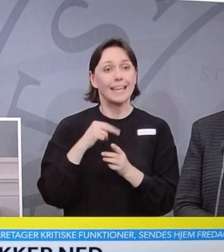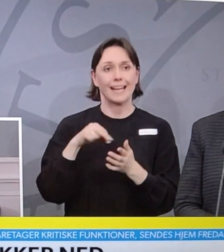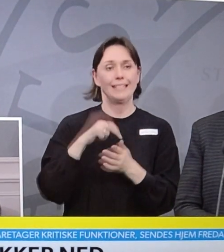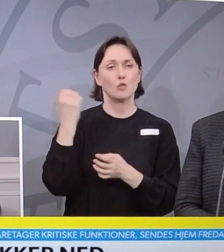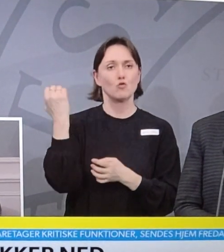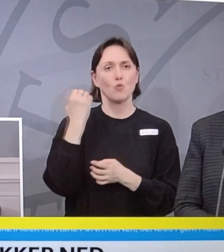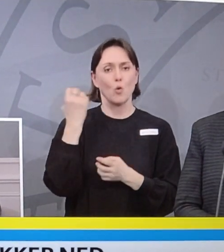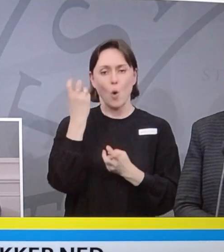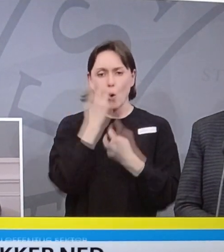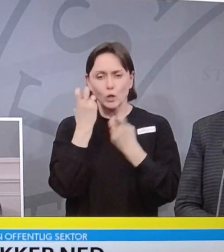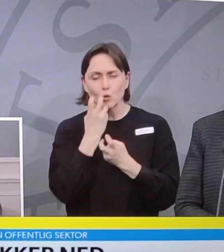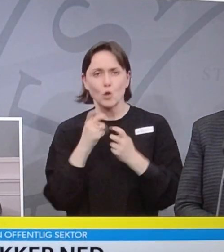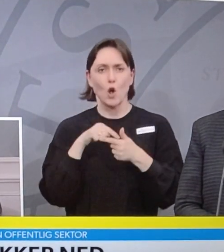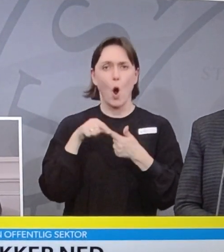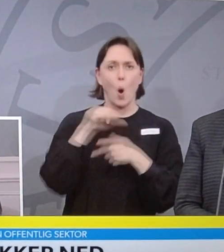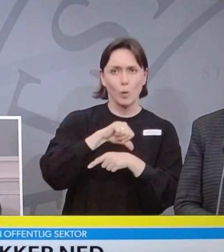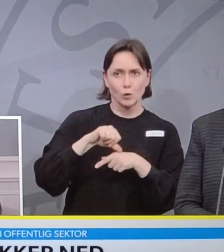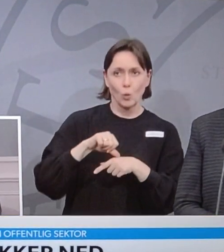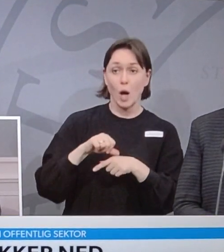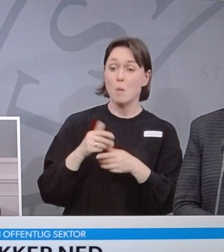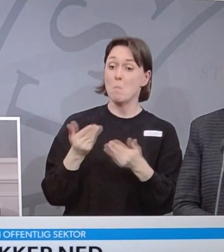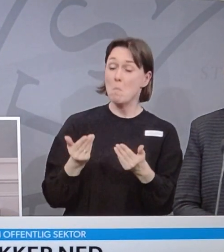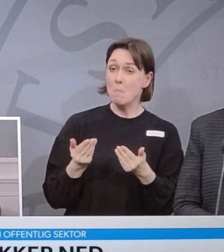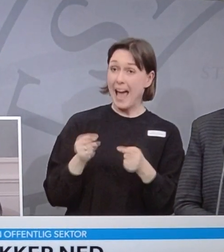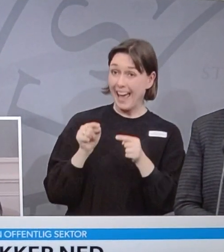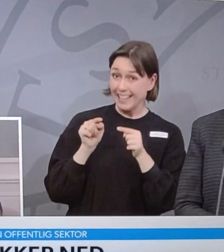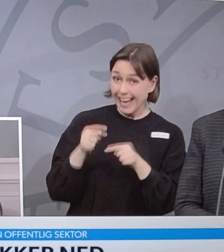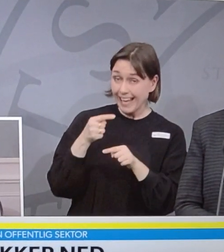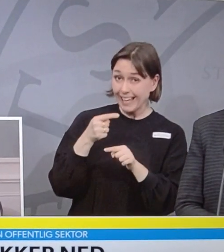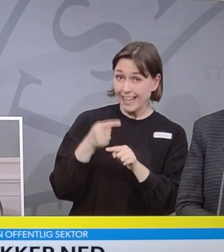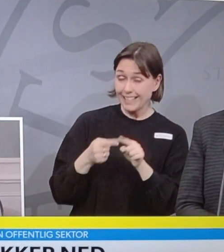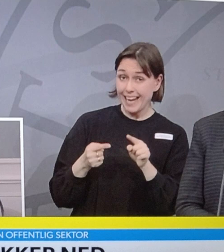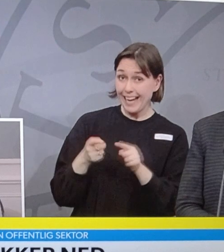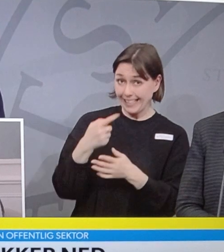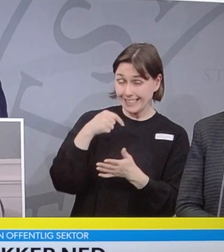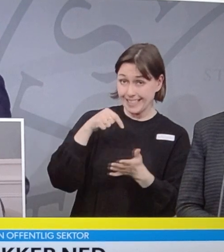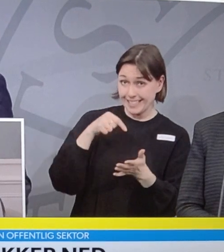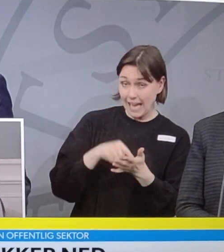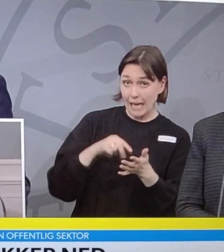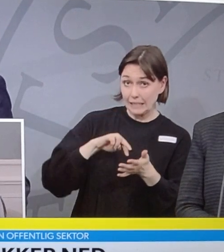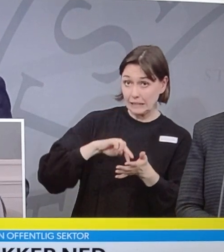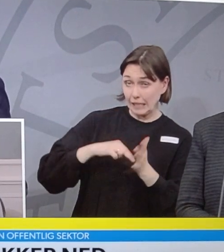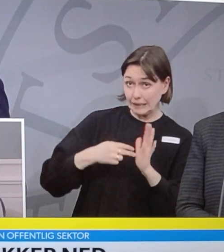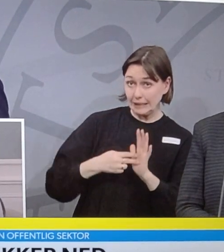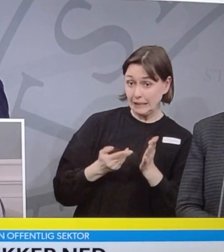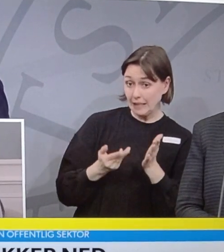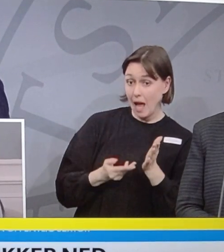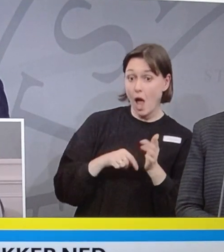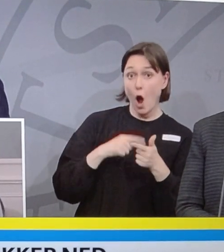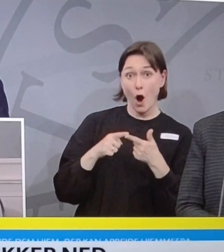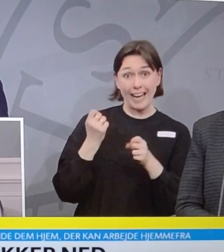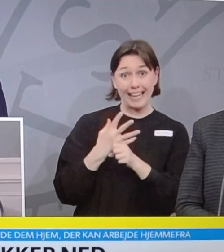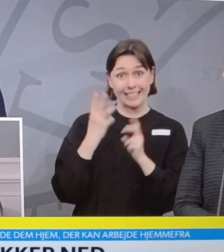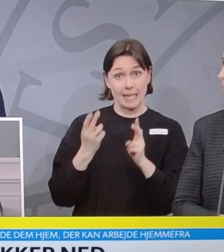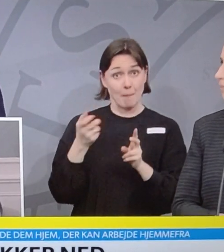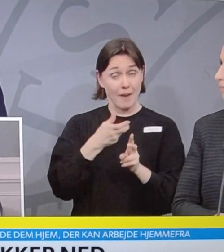undersøgelser, og operationer. Er det en del af den centrale strategi, og gælder det andre hospitaler også?